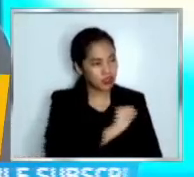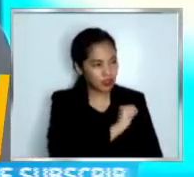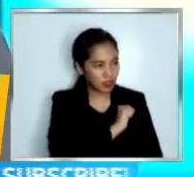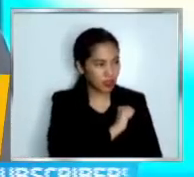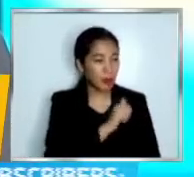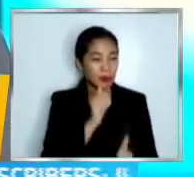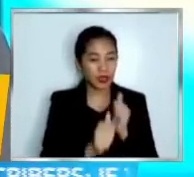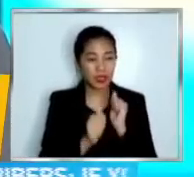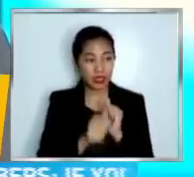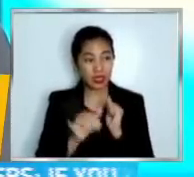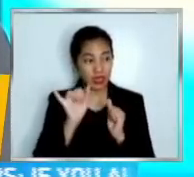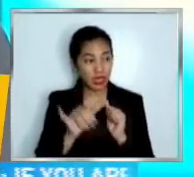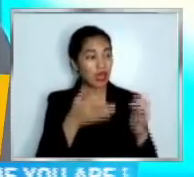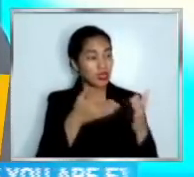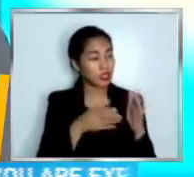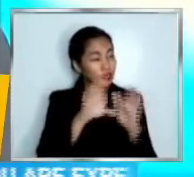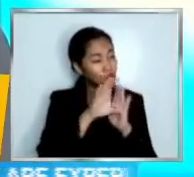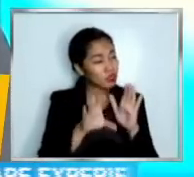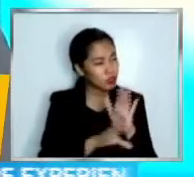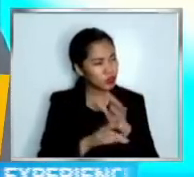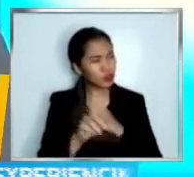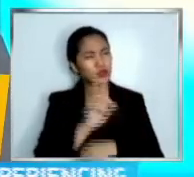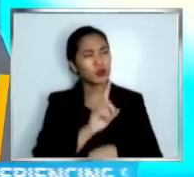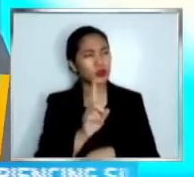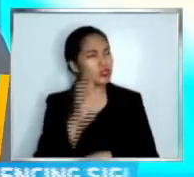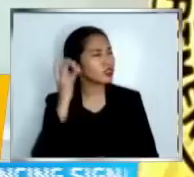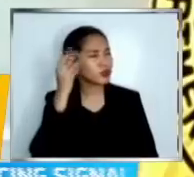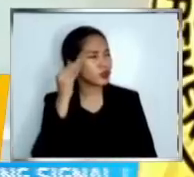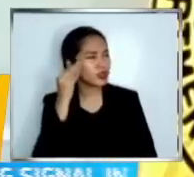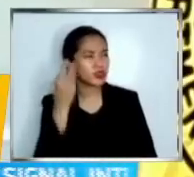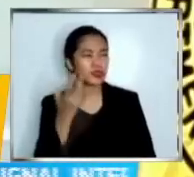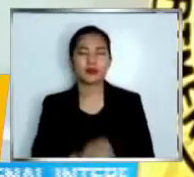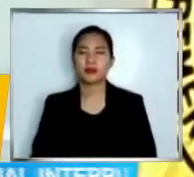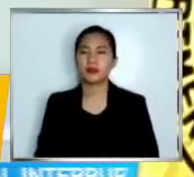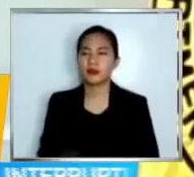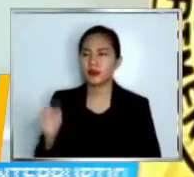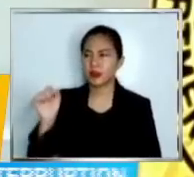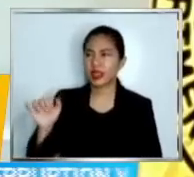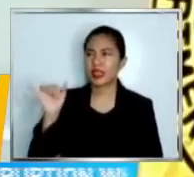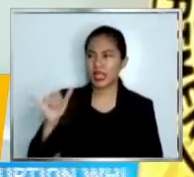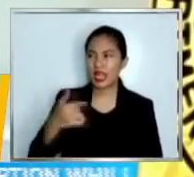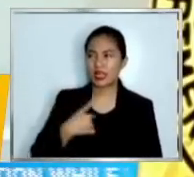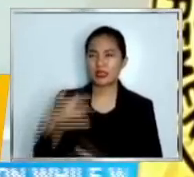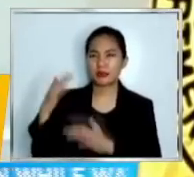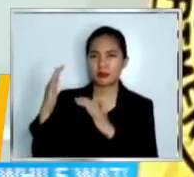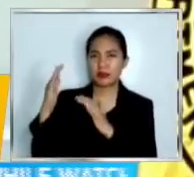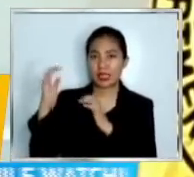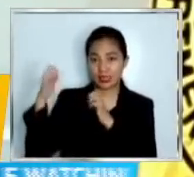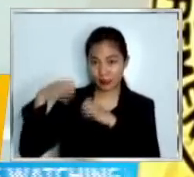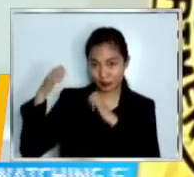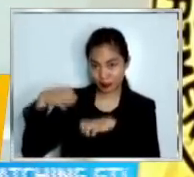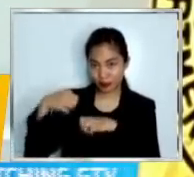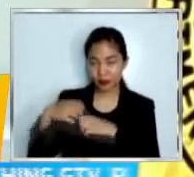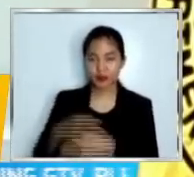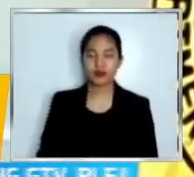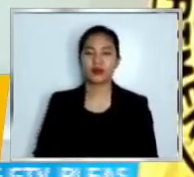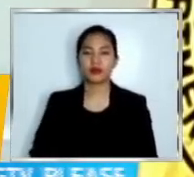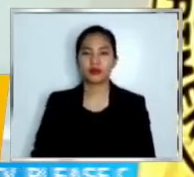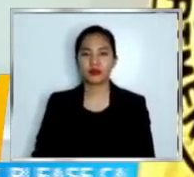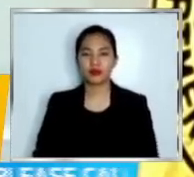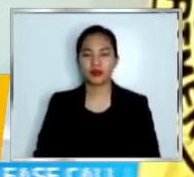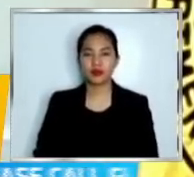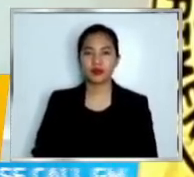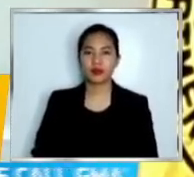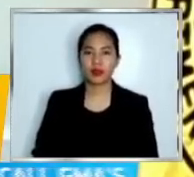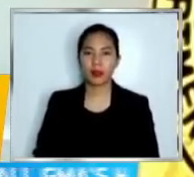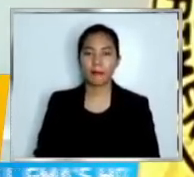Equipment. Ano pong reaction nyo rito? Well, expected naman yan. So, ni-refer na yan ng ating Office of the